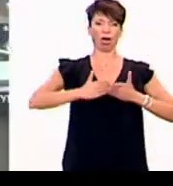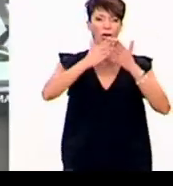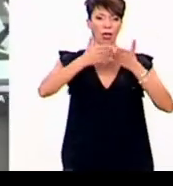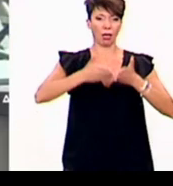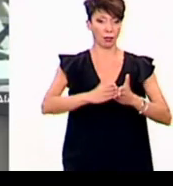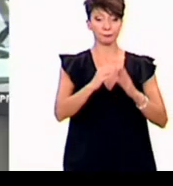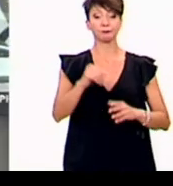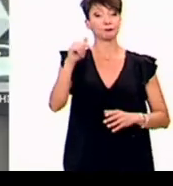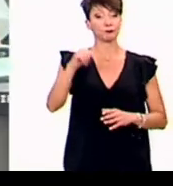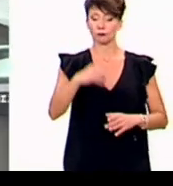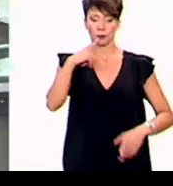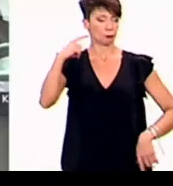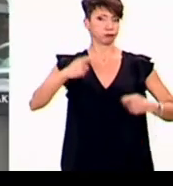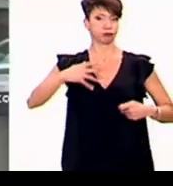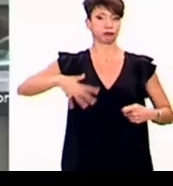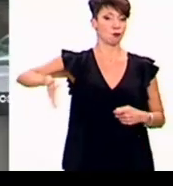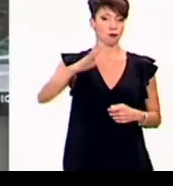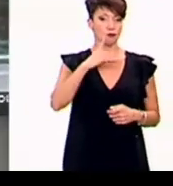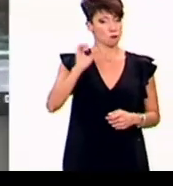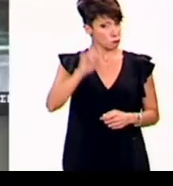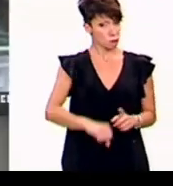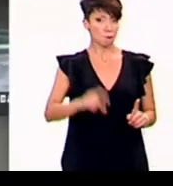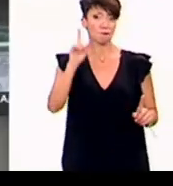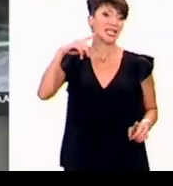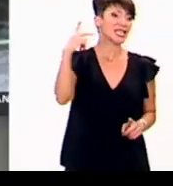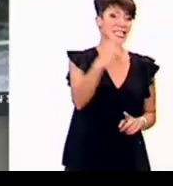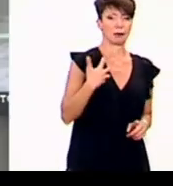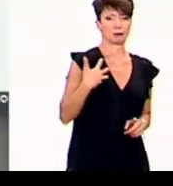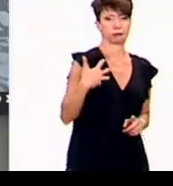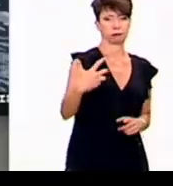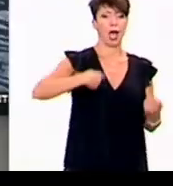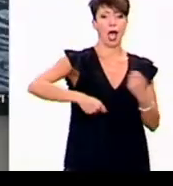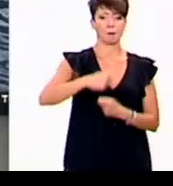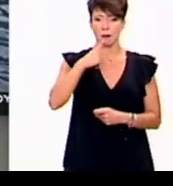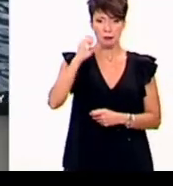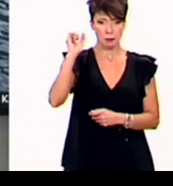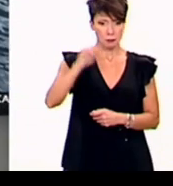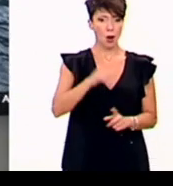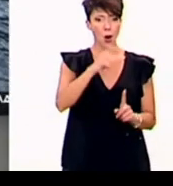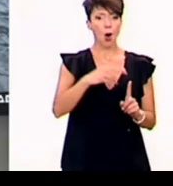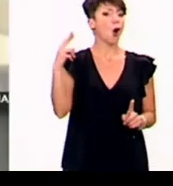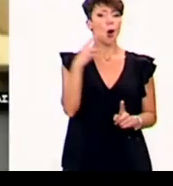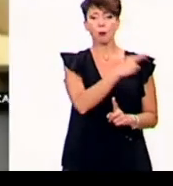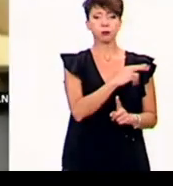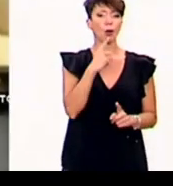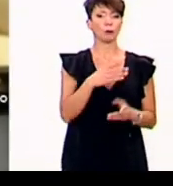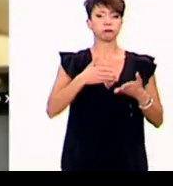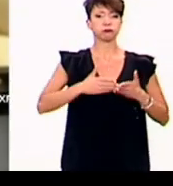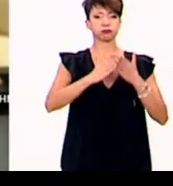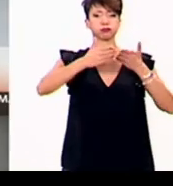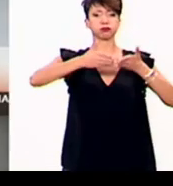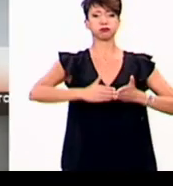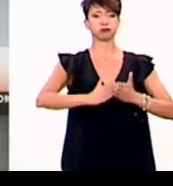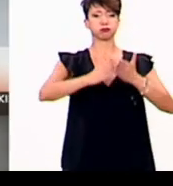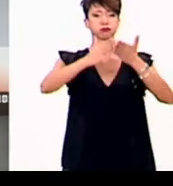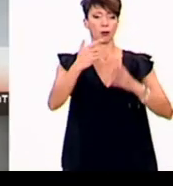Πολιτικές αντιδράσεις προκαλεί η επιβεβαίωση από την Κατερίνα Παναγόπουλου των φωτογραφιών που εικονίζουν τον Πρωθυπουργό να κάνει διακοπές στην Θαλαμιγό του σύζυγου